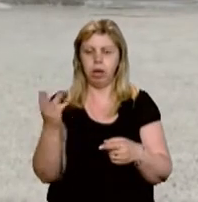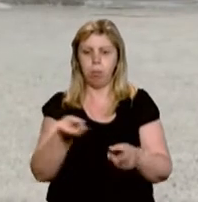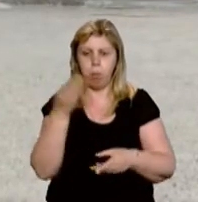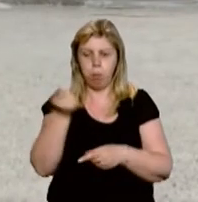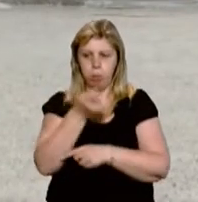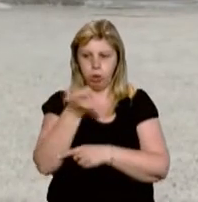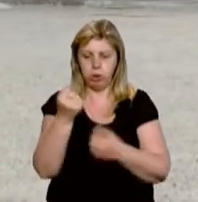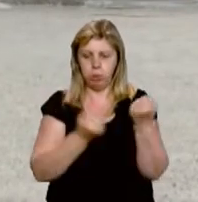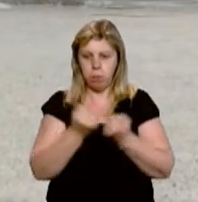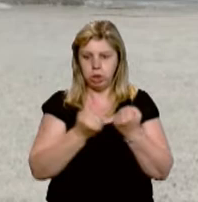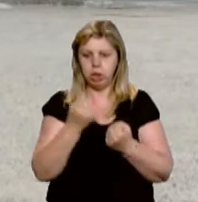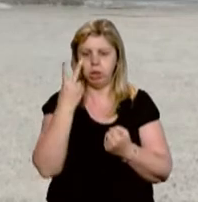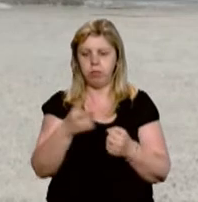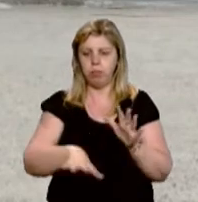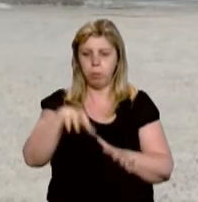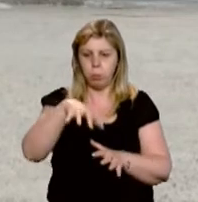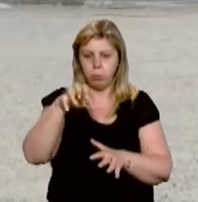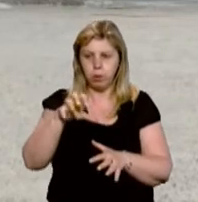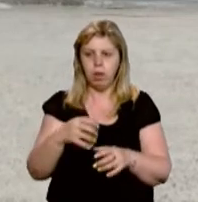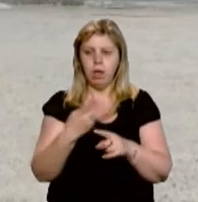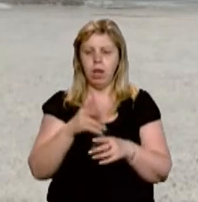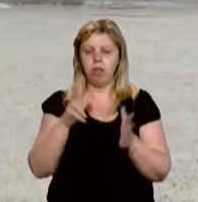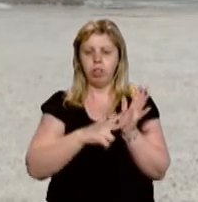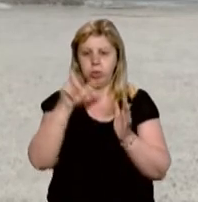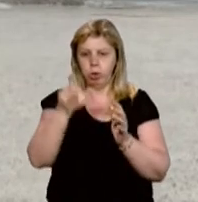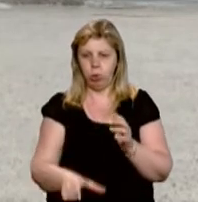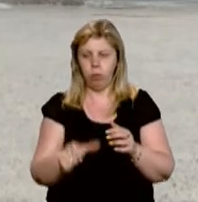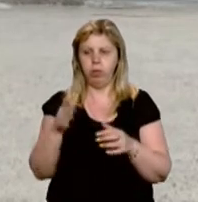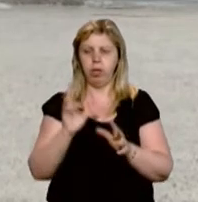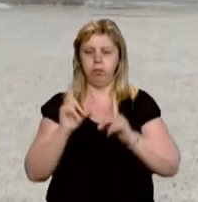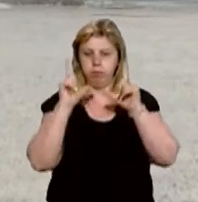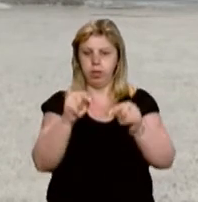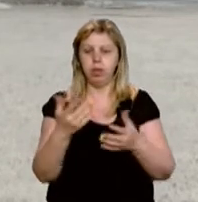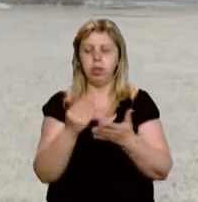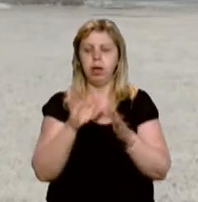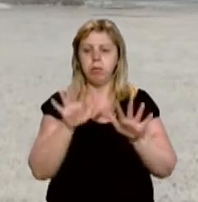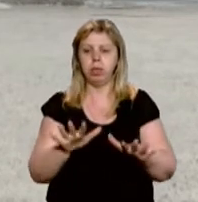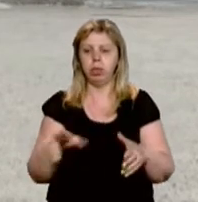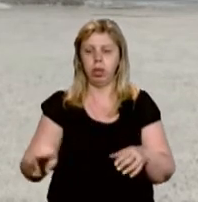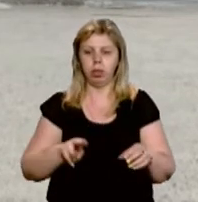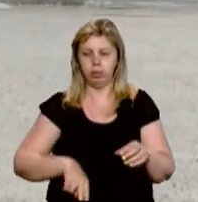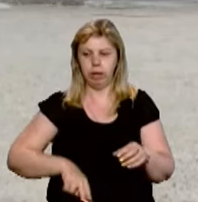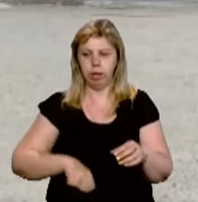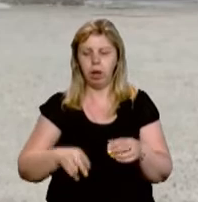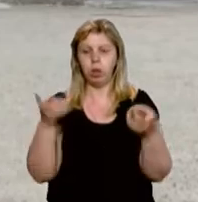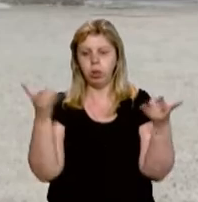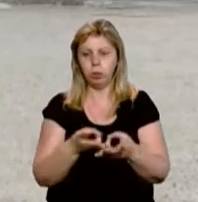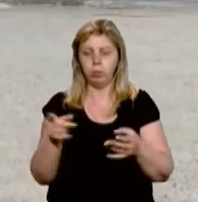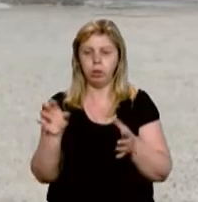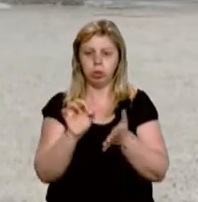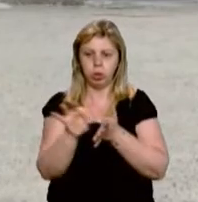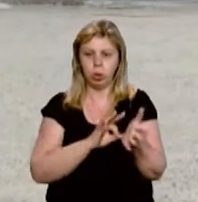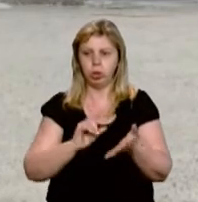-рятувальні автомобілі, також дві мотопомпи. Вісім чоловік особового складу виїхало на місце і керівництво. А за необхідності у разі негайного